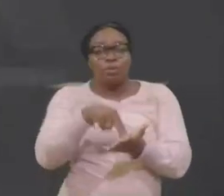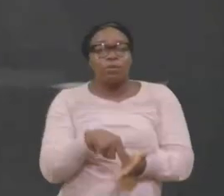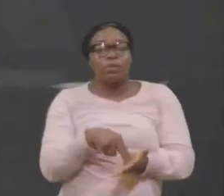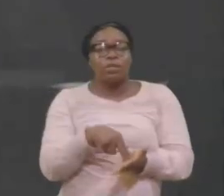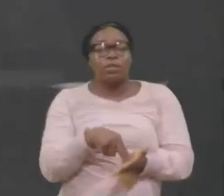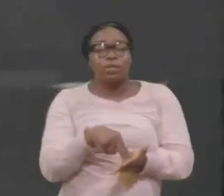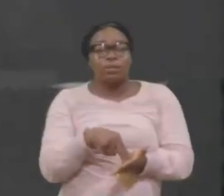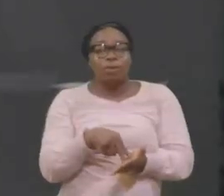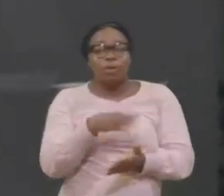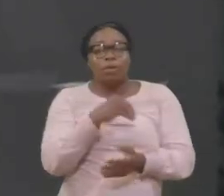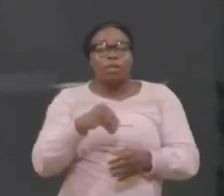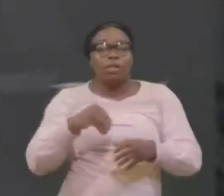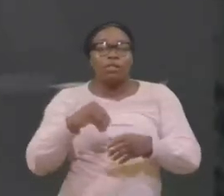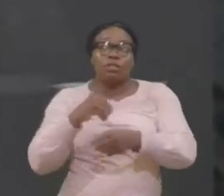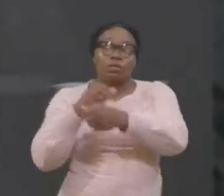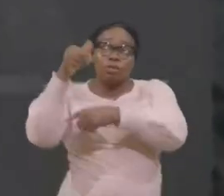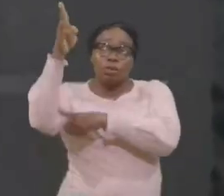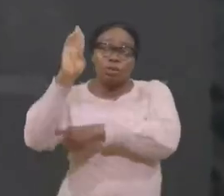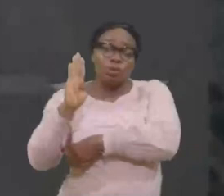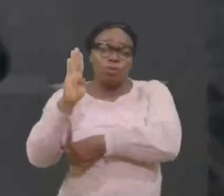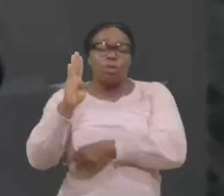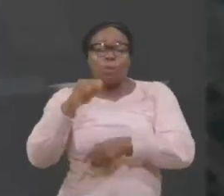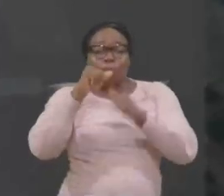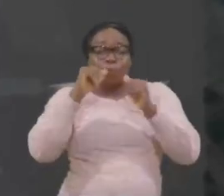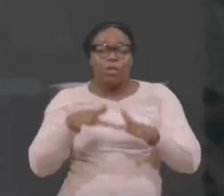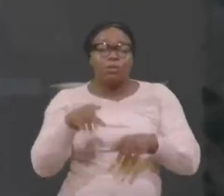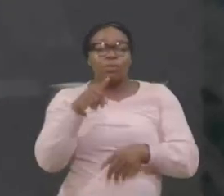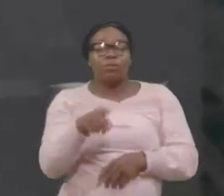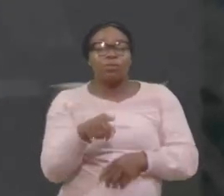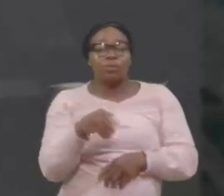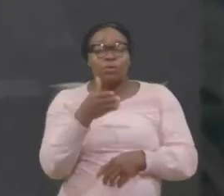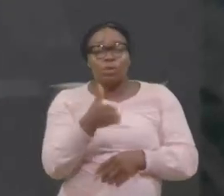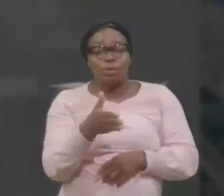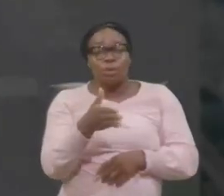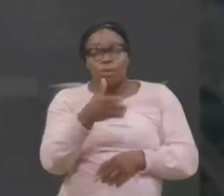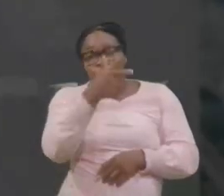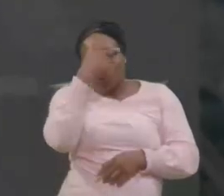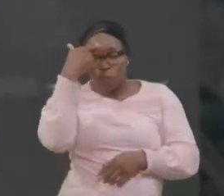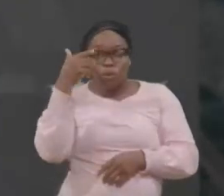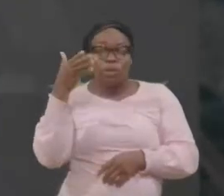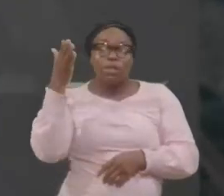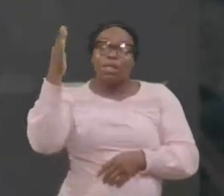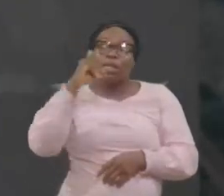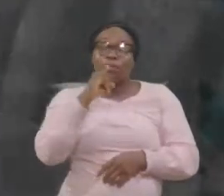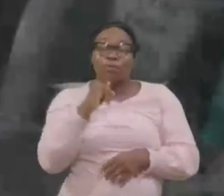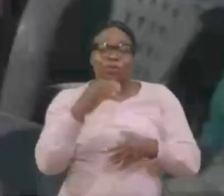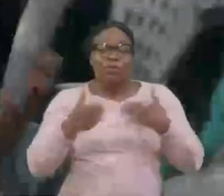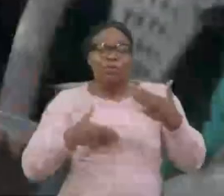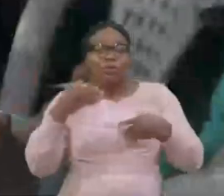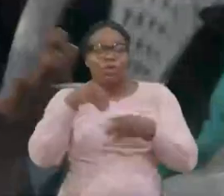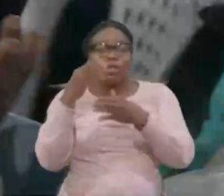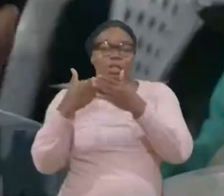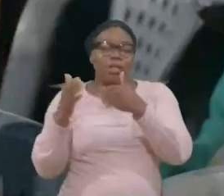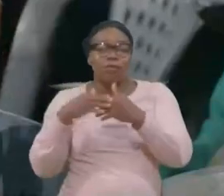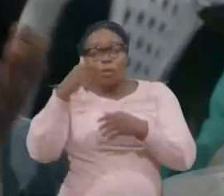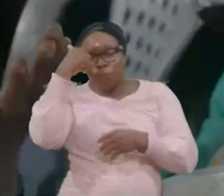Que Dieu te bénisse là-bas, Que Dieu te bénisse là-bas, Il y a la joie, Au ciel, Accorde-toi